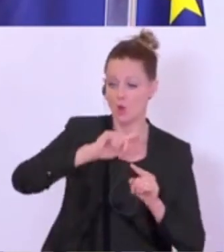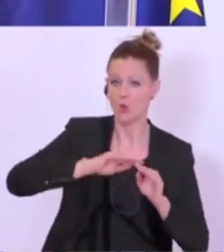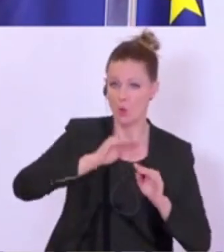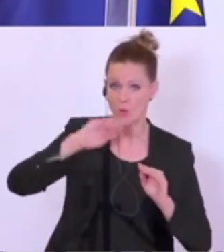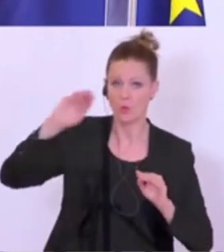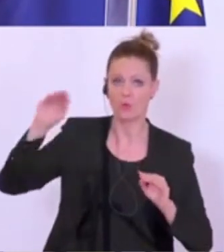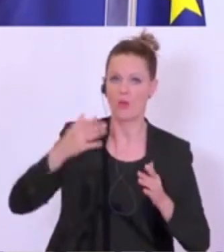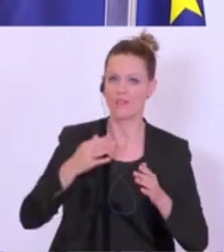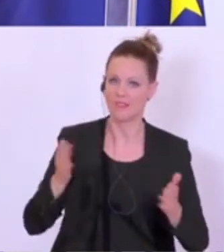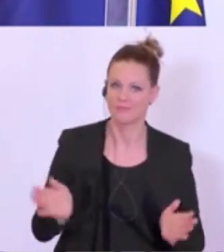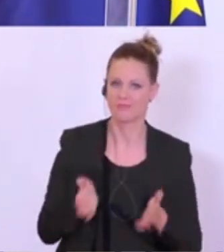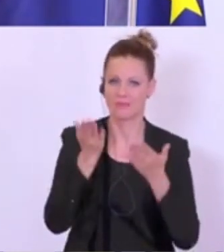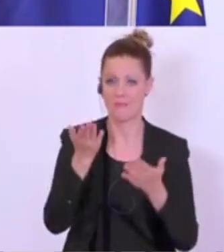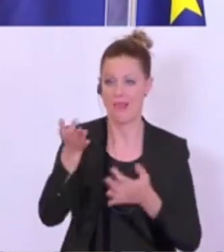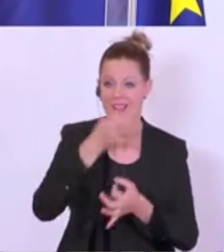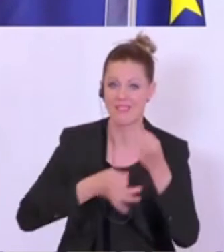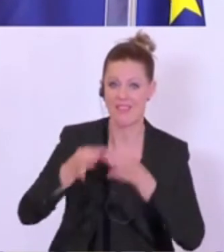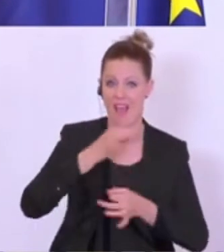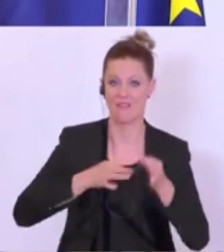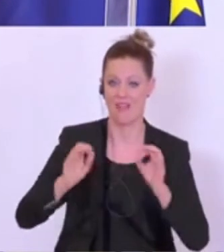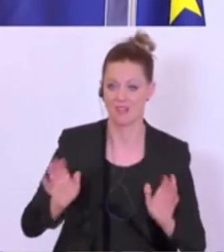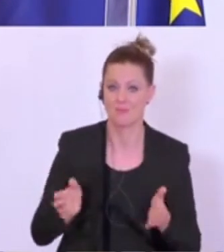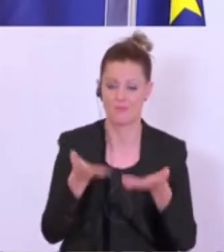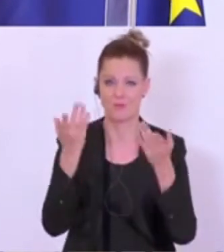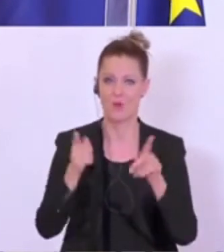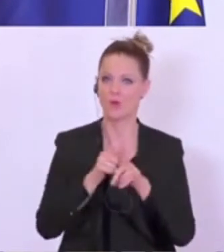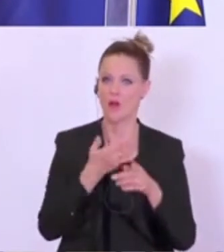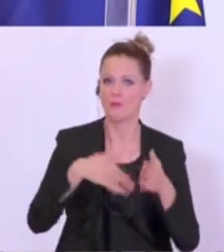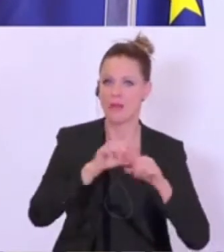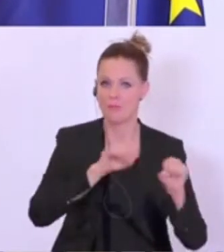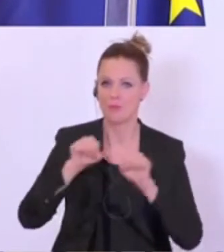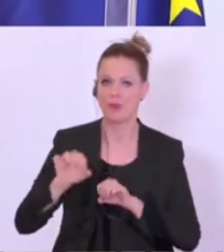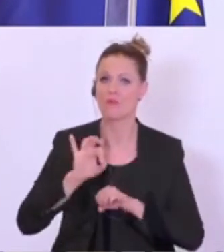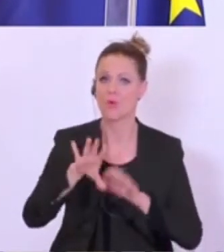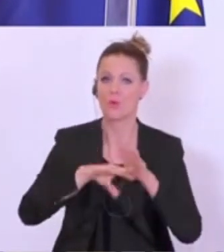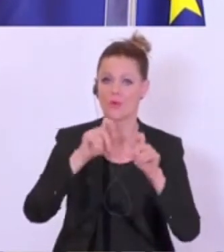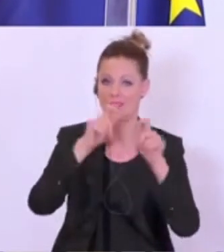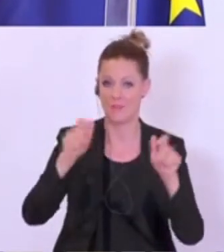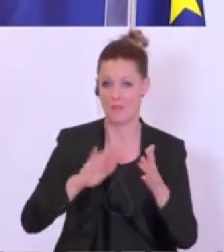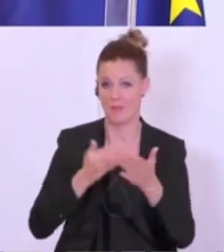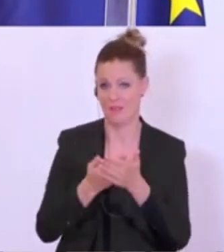anzukurbeln, um wieder mehr Nachfrage zu generieren und auch mehr Möglichkeiten für die Unternehmen.